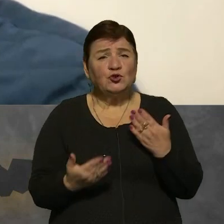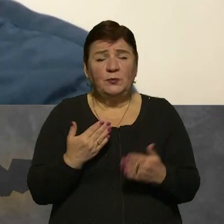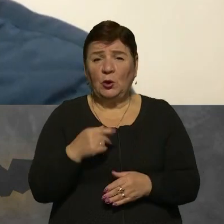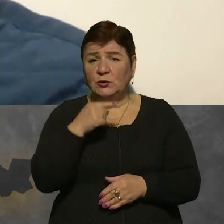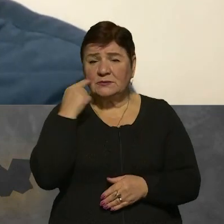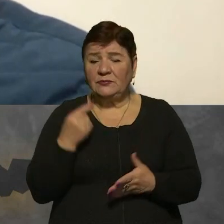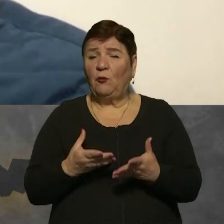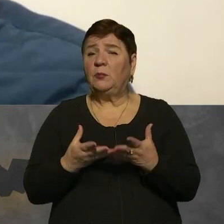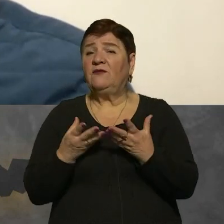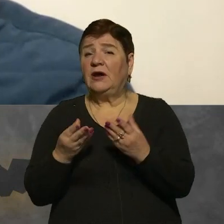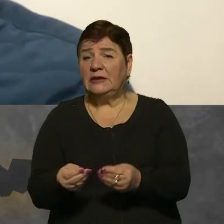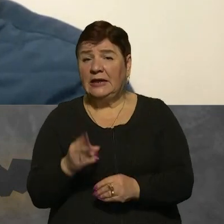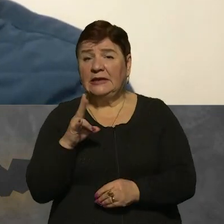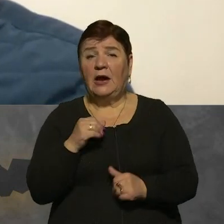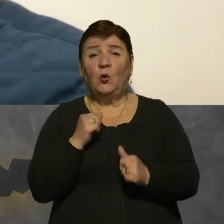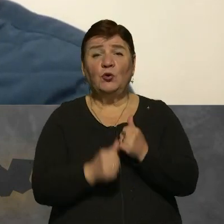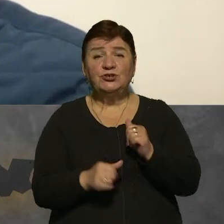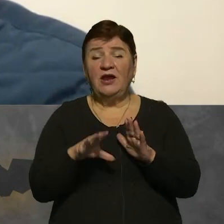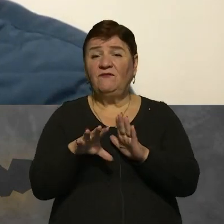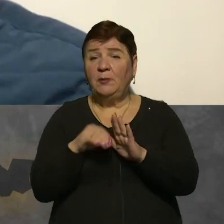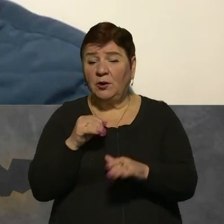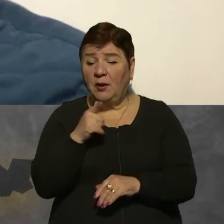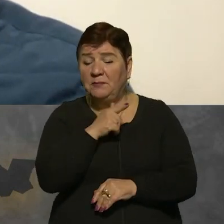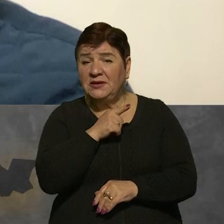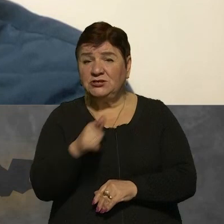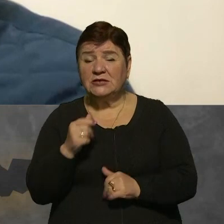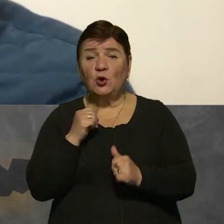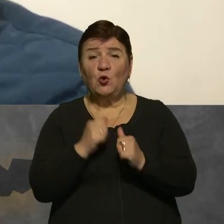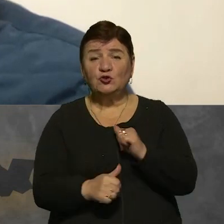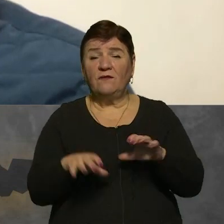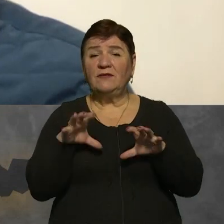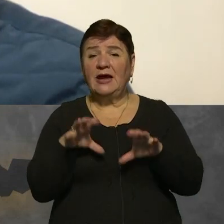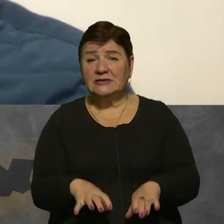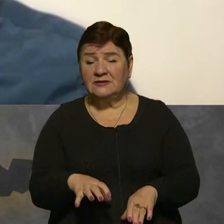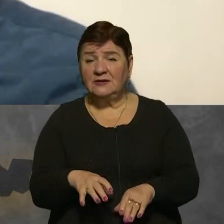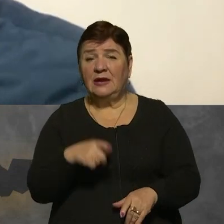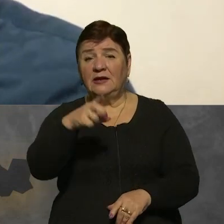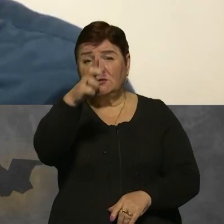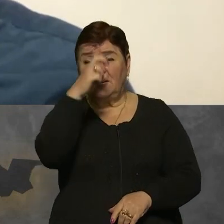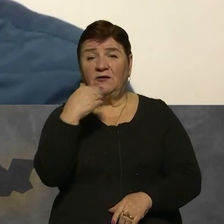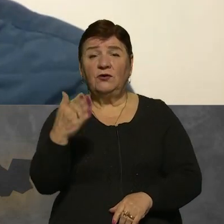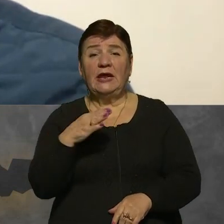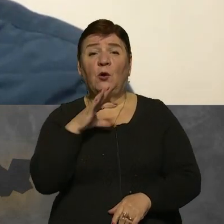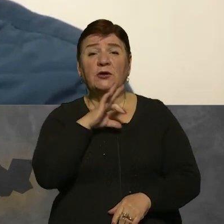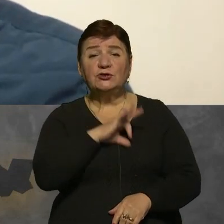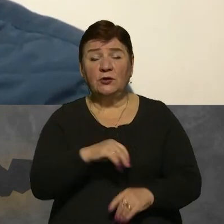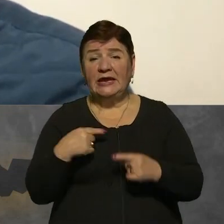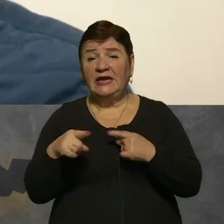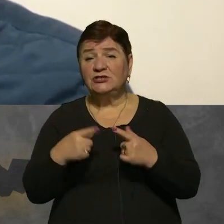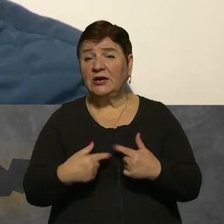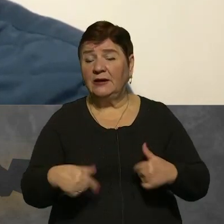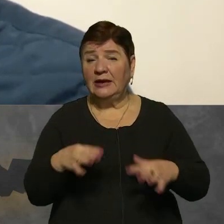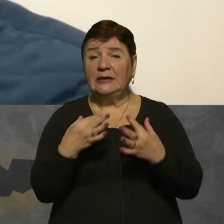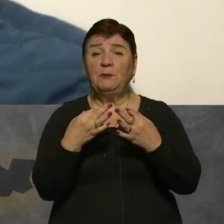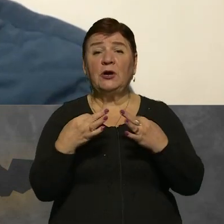намагаються впливати на кожні вибори під час кожної зміни власне керівництво держави. Вони користуються тим, що інші країни є